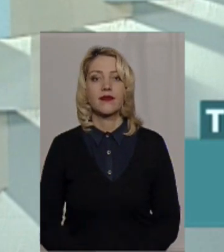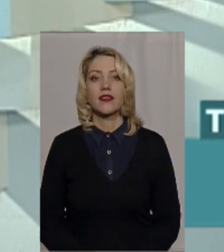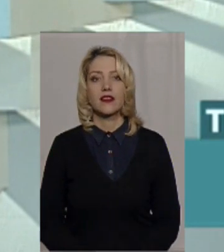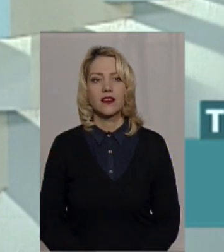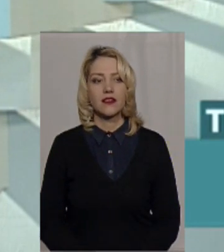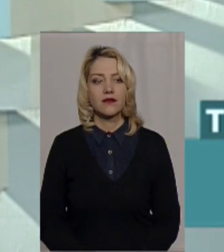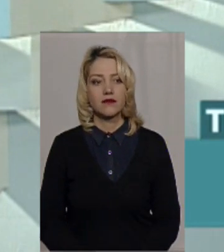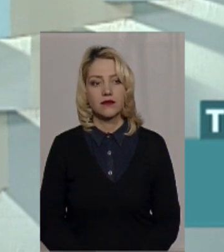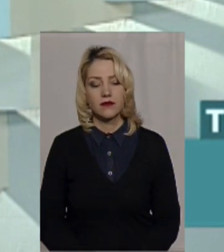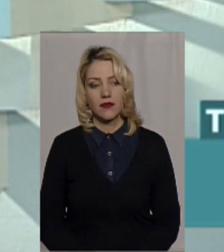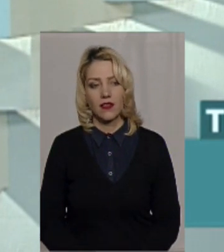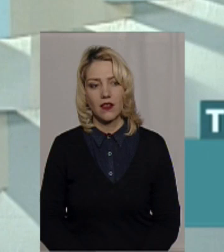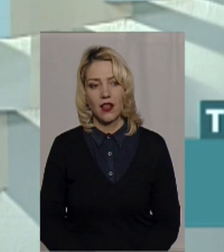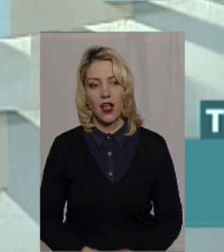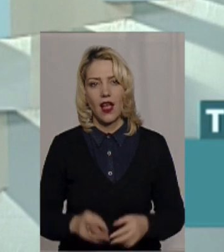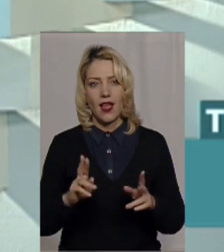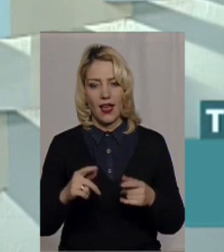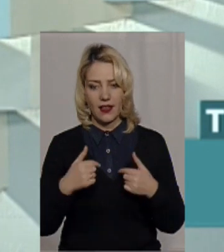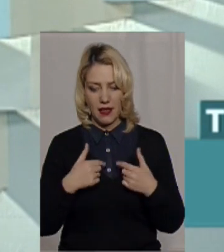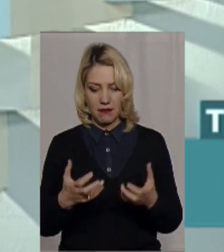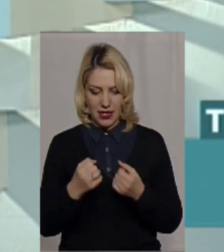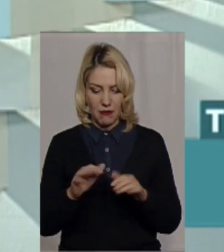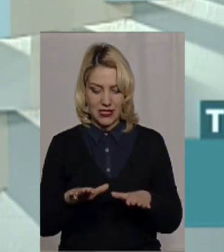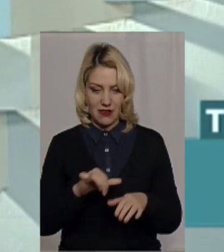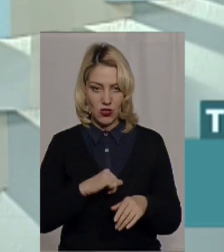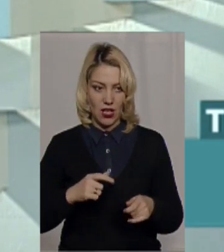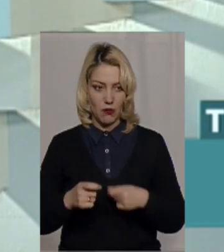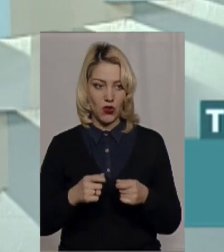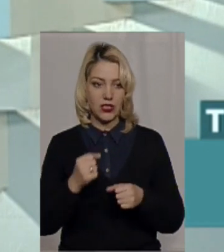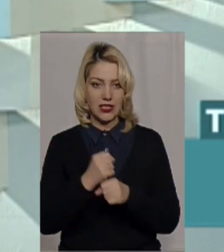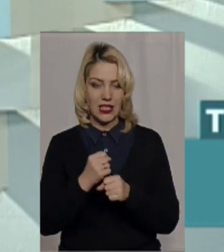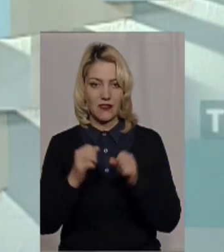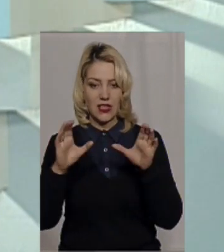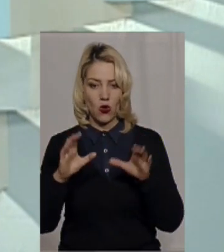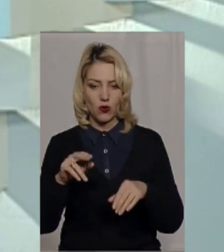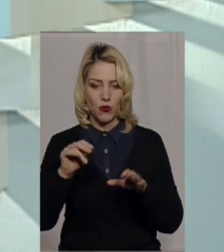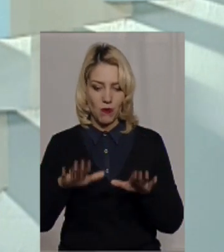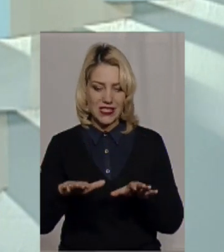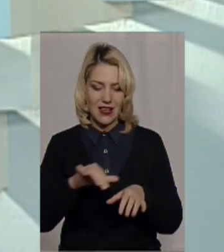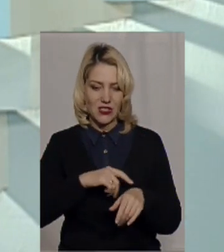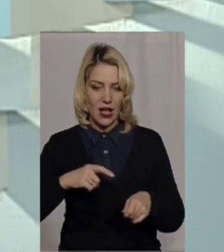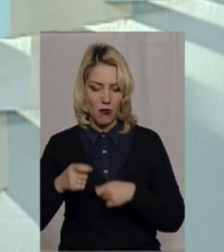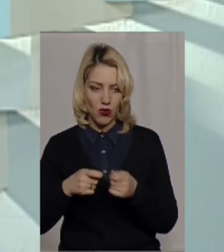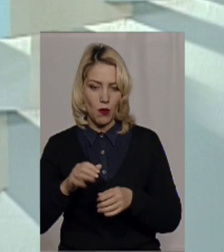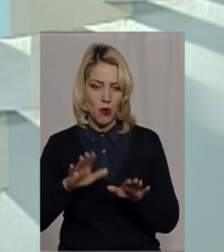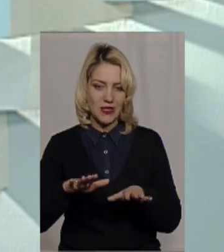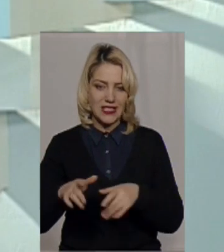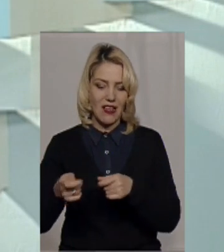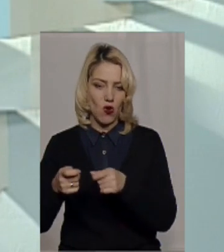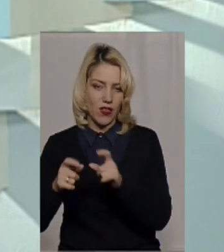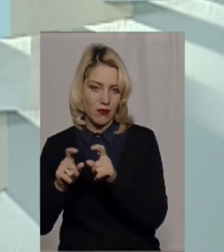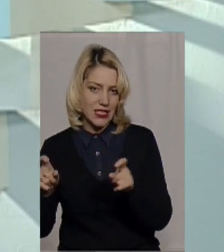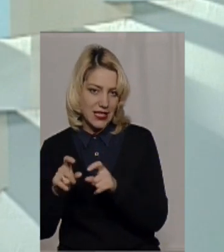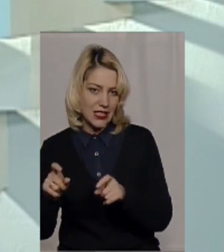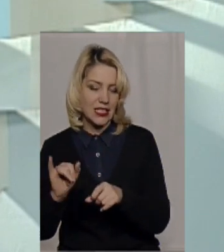Як я підтримував місцеве самоврядування тоді? Ну, діяв закон про місцеве самоврядування, про місцеві адміністрації. Не було